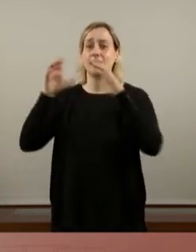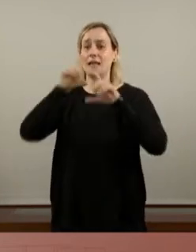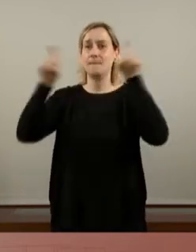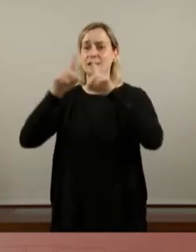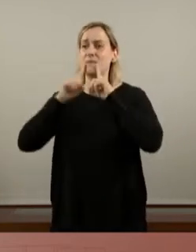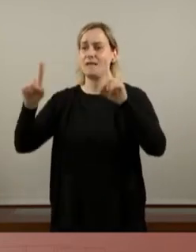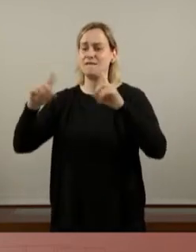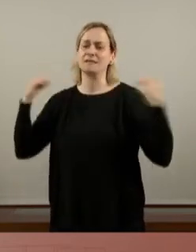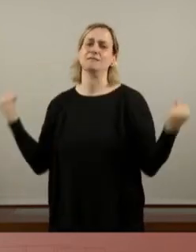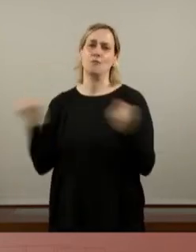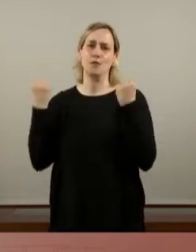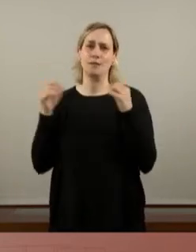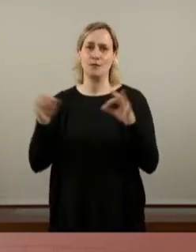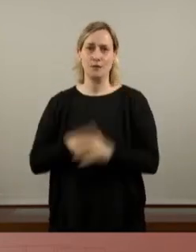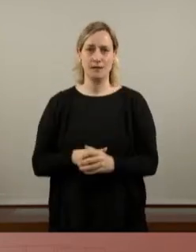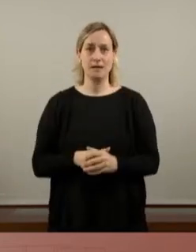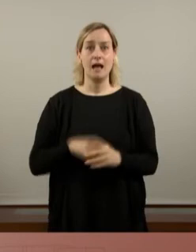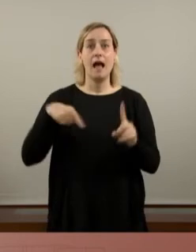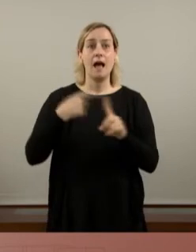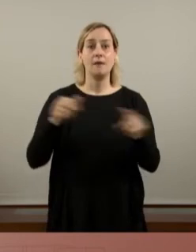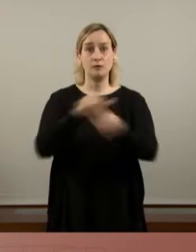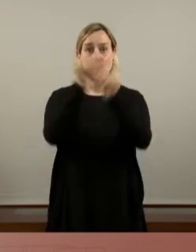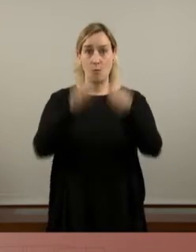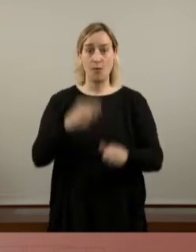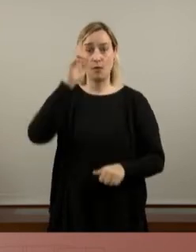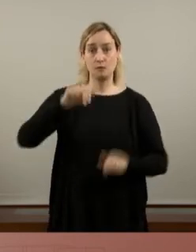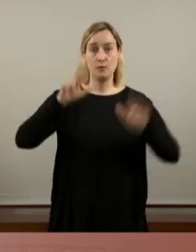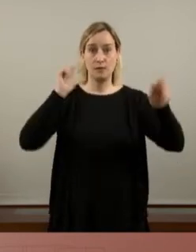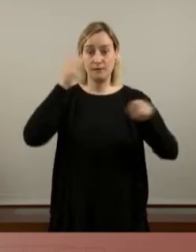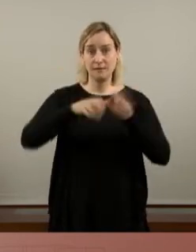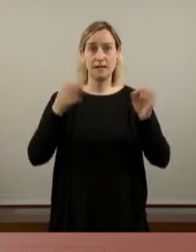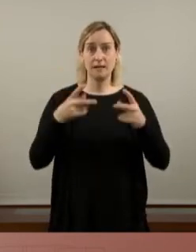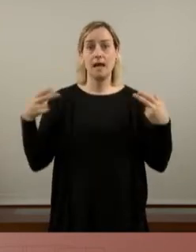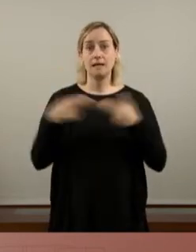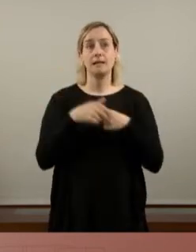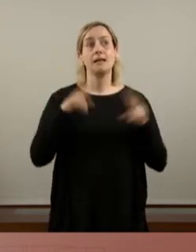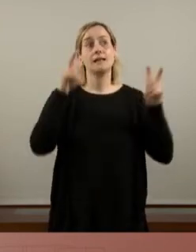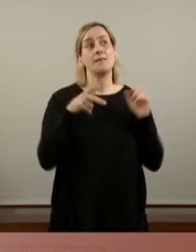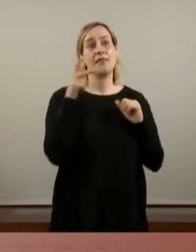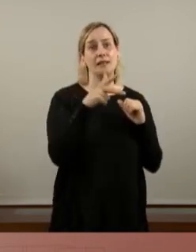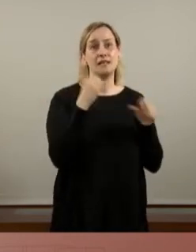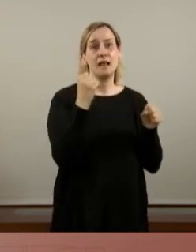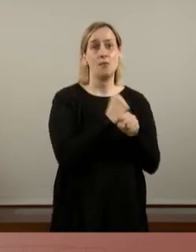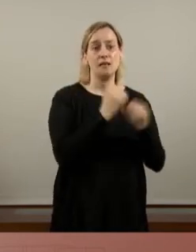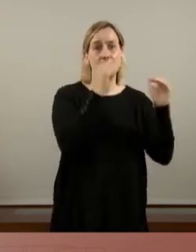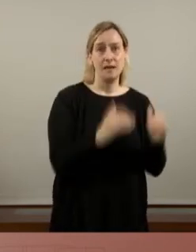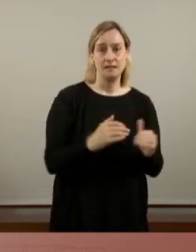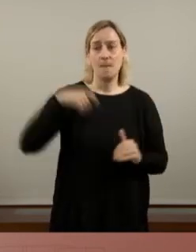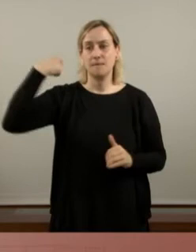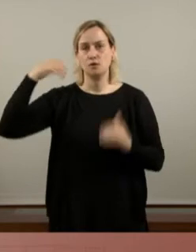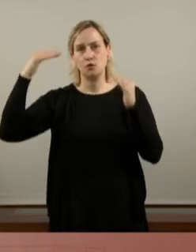A més a més, segueixen un mateix patró que el 2008, retallades en clau de drets laborals i de pensions.